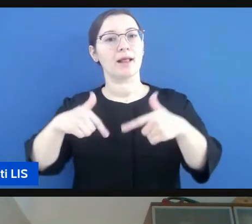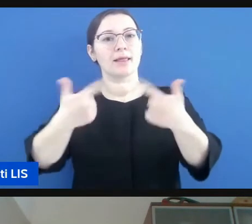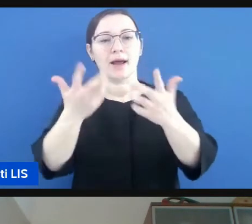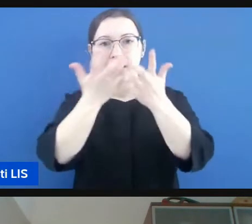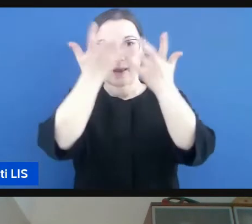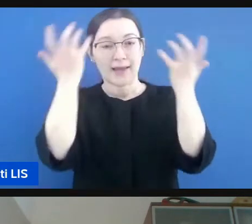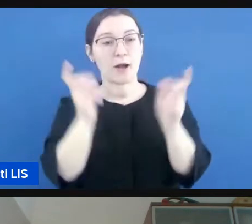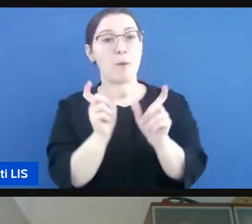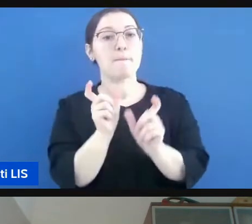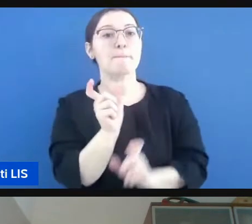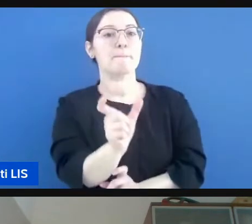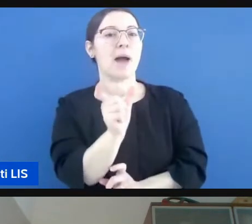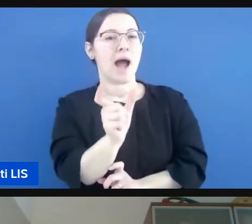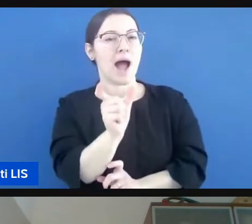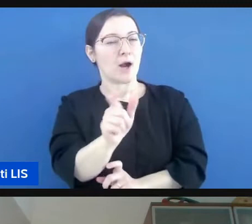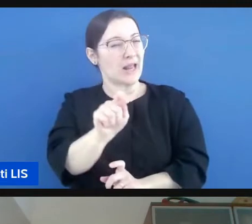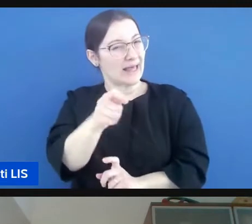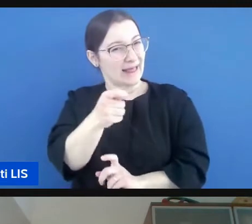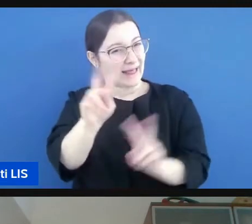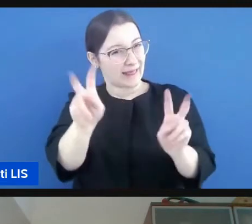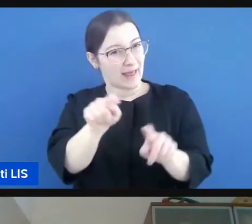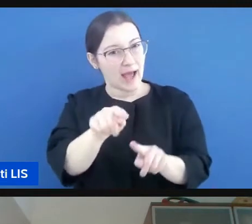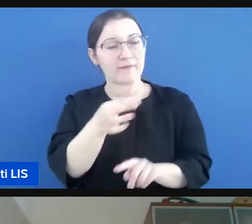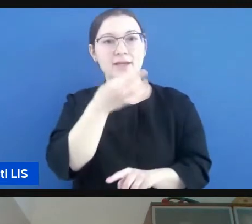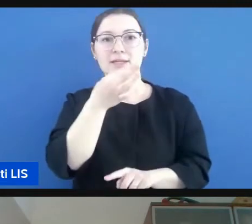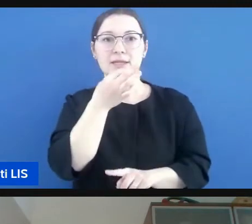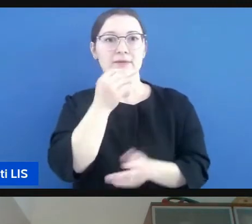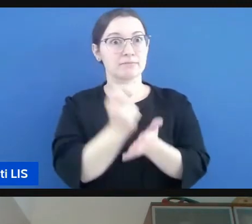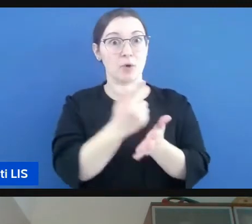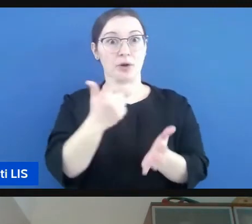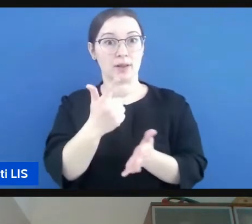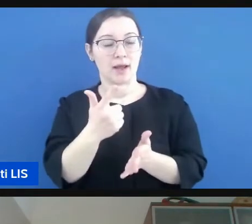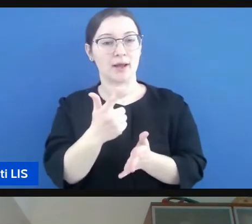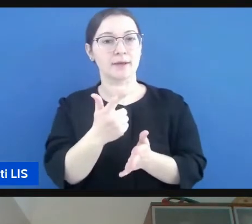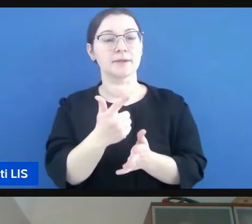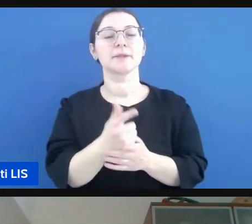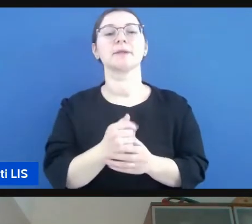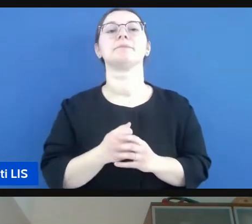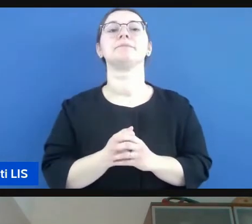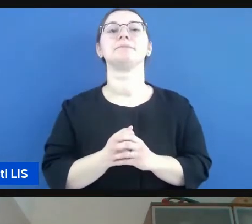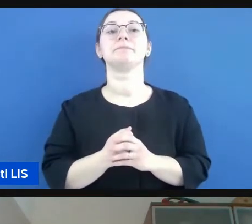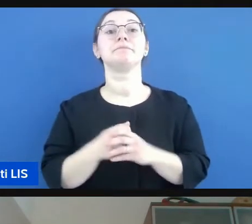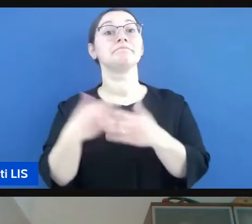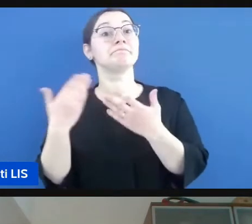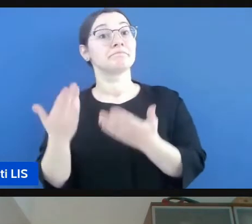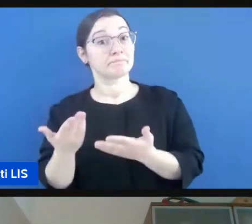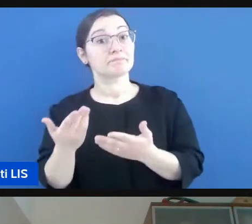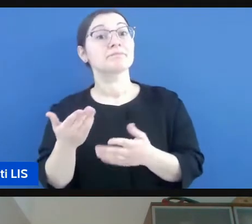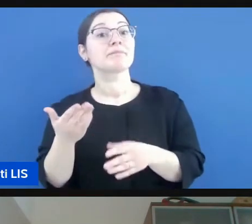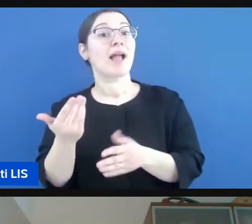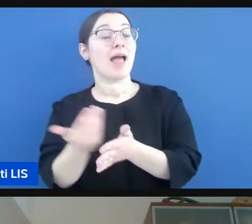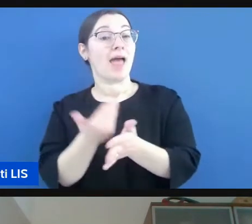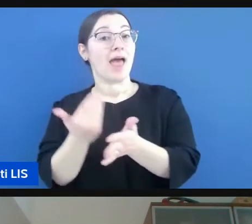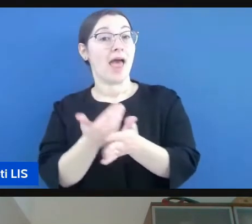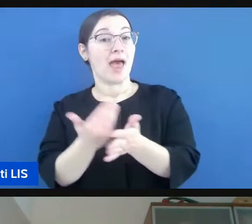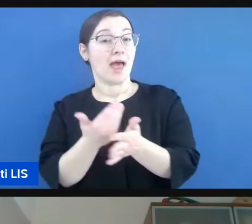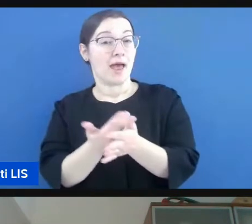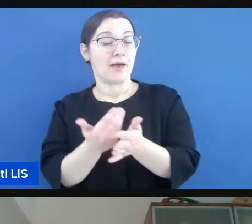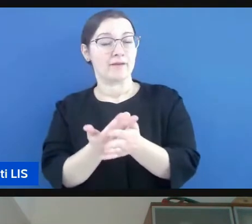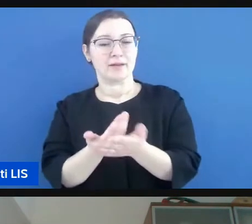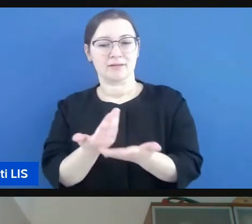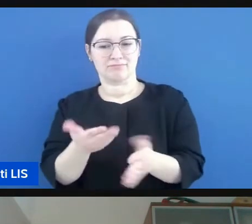poi come si ditteva poco fa evitare l'uso di un linguaggio figurato che può essere